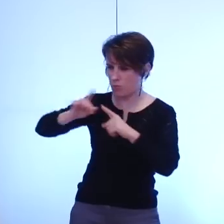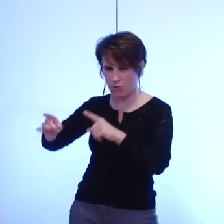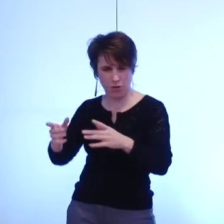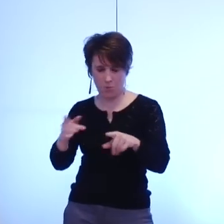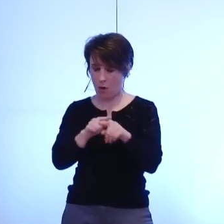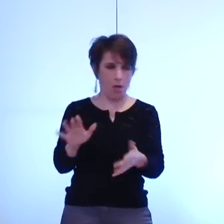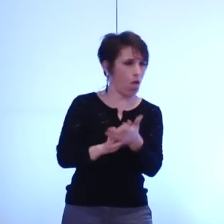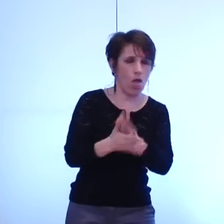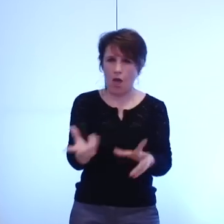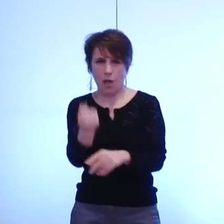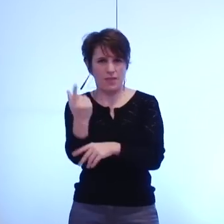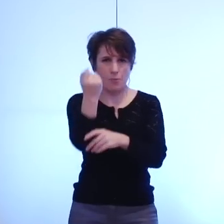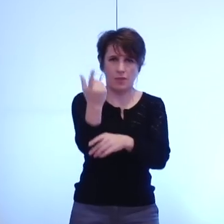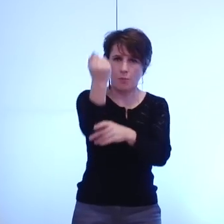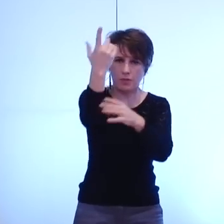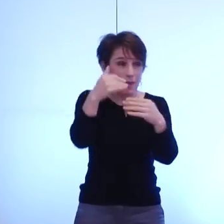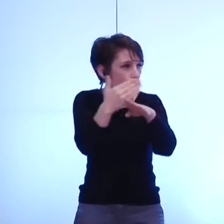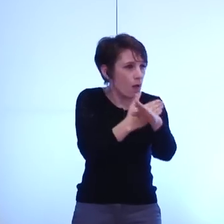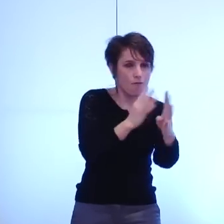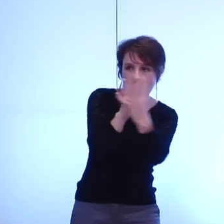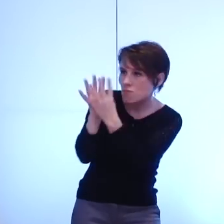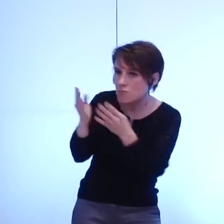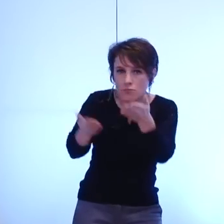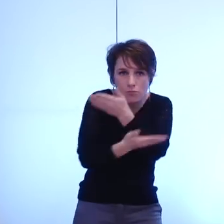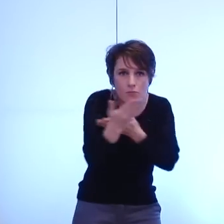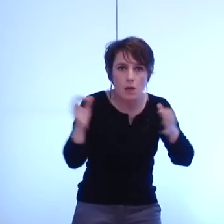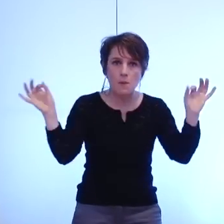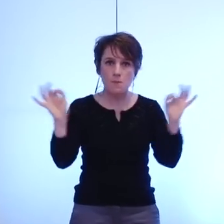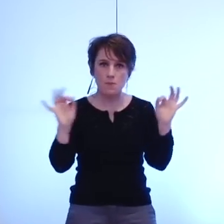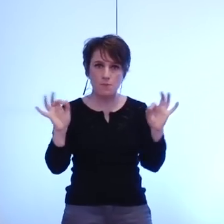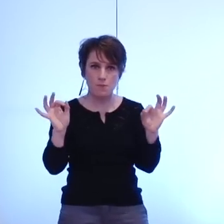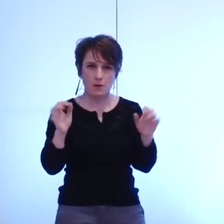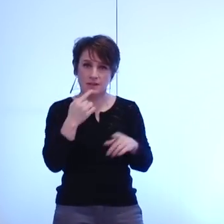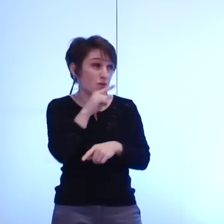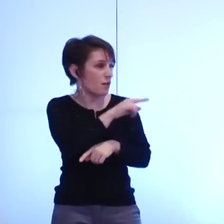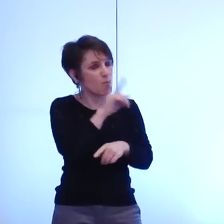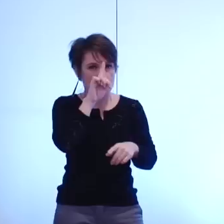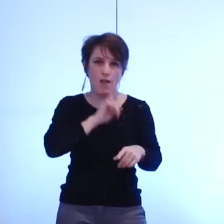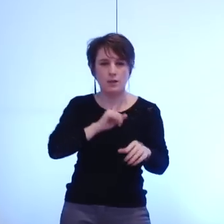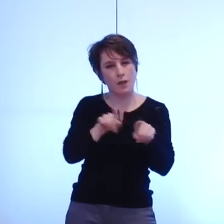aucune en cherchant l'effet de bombes de communication dont vous êtes désormais coutumier.